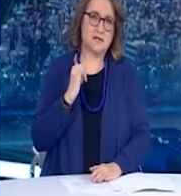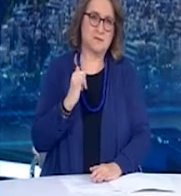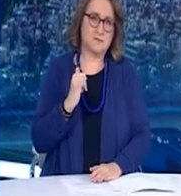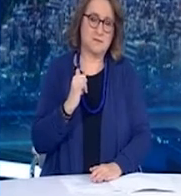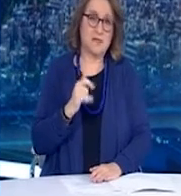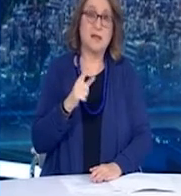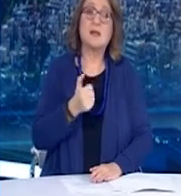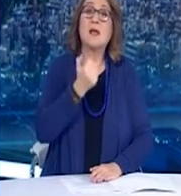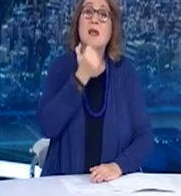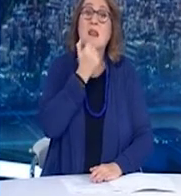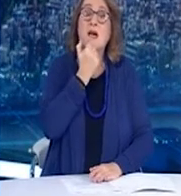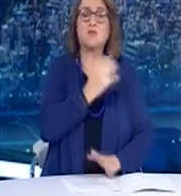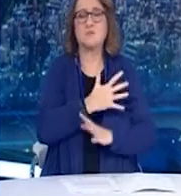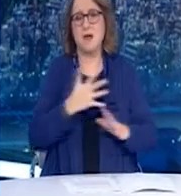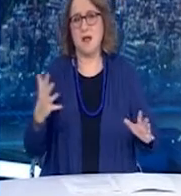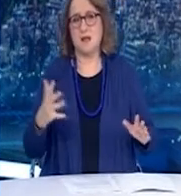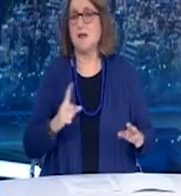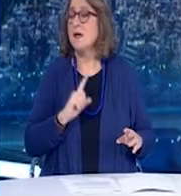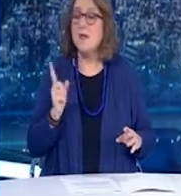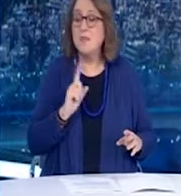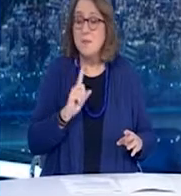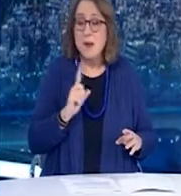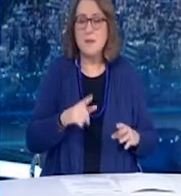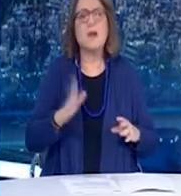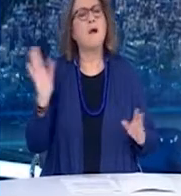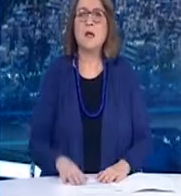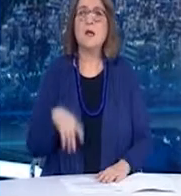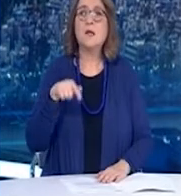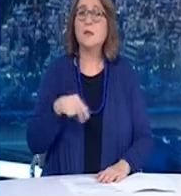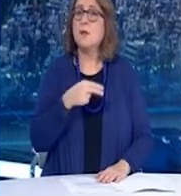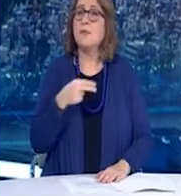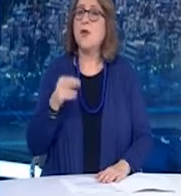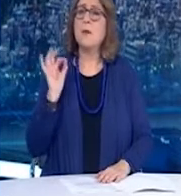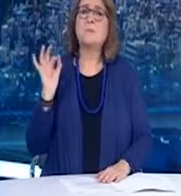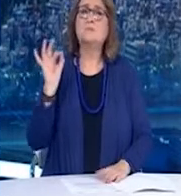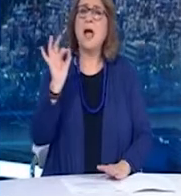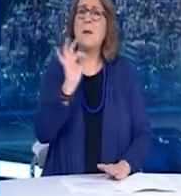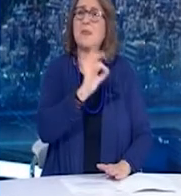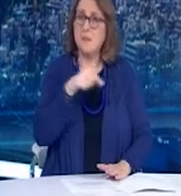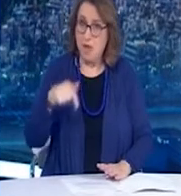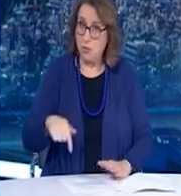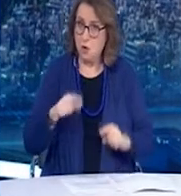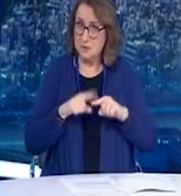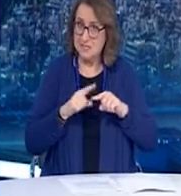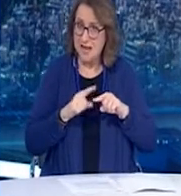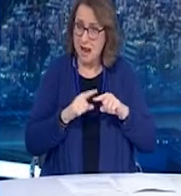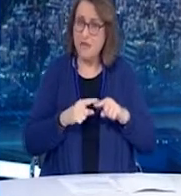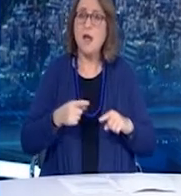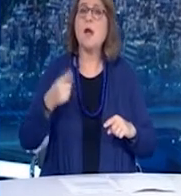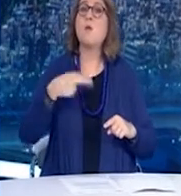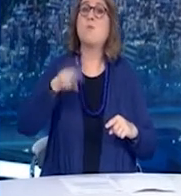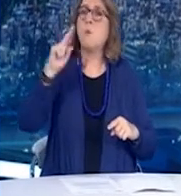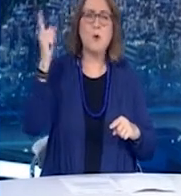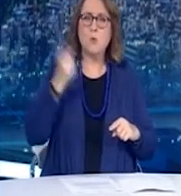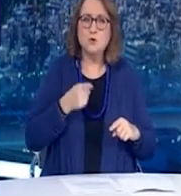επειδή κάποιος στο περιβάλλον μας νόσησε ελαφρά ή ήταν ασυμπτοματικός. Η πλειοψηφία των διαγνώσεων εξακολουθεί να καταγράφεται εκτός